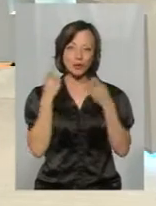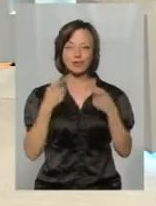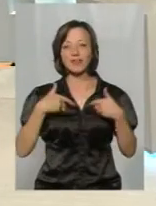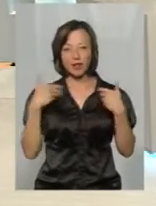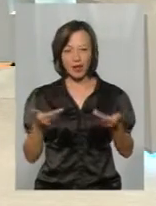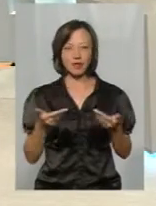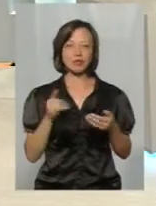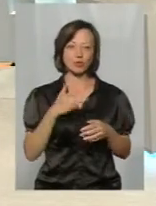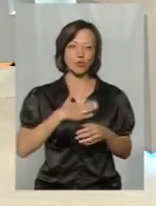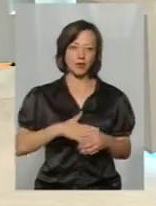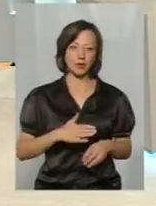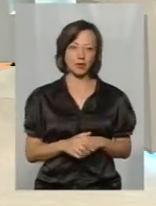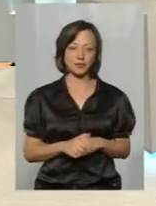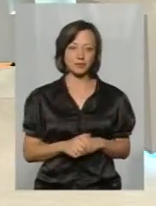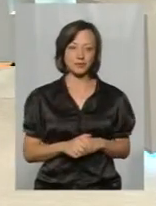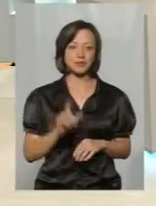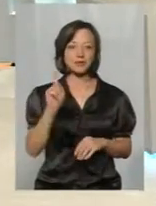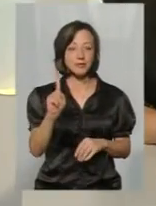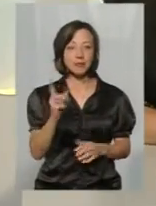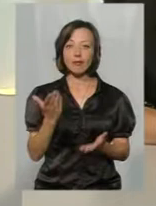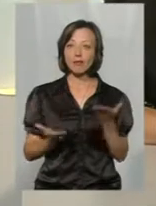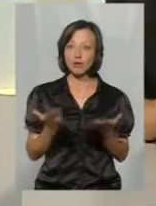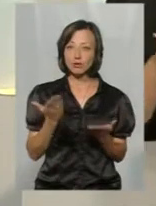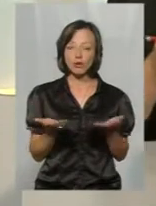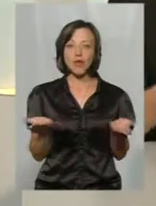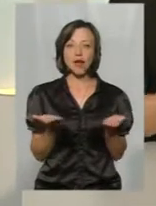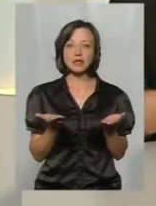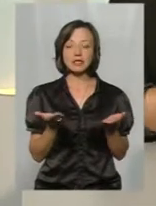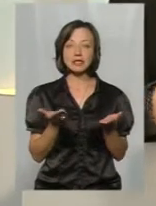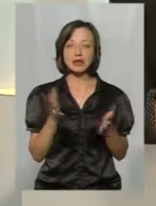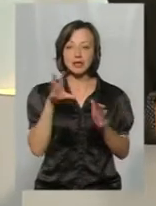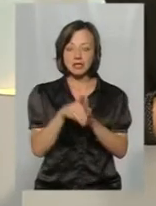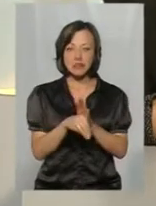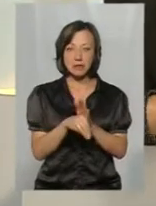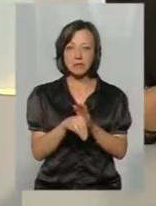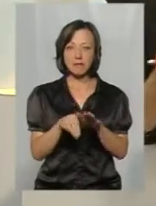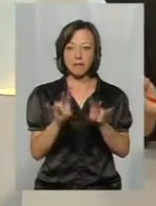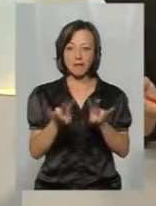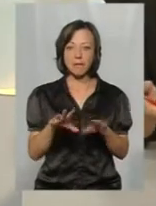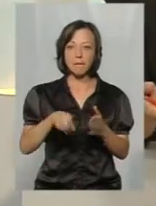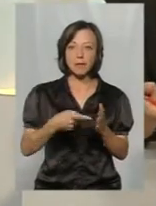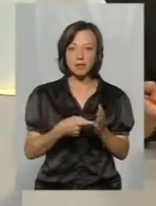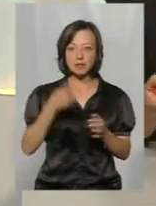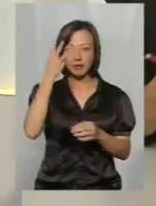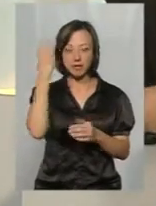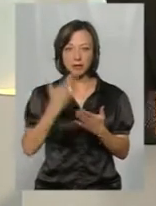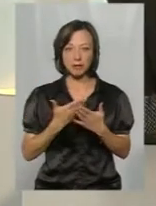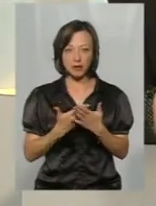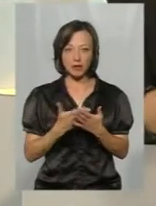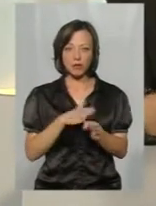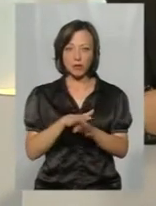віталися. Було дуже приємно. До речі, а якщо якісь замінування у містах, у Хмельницькому, зокрема,